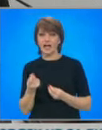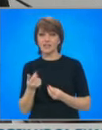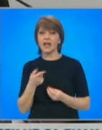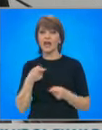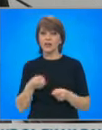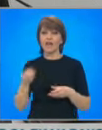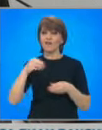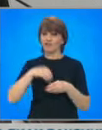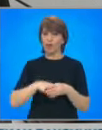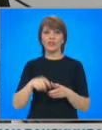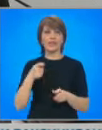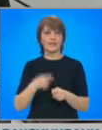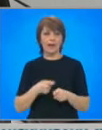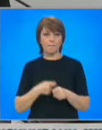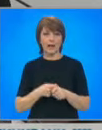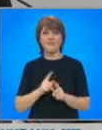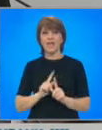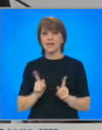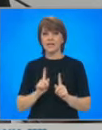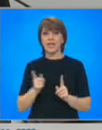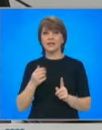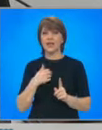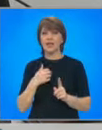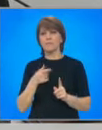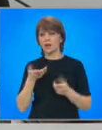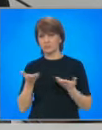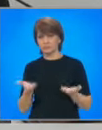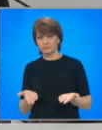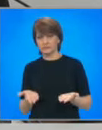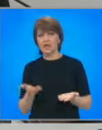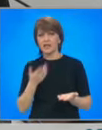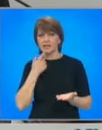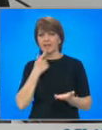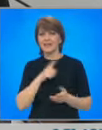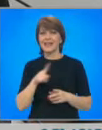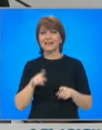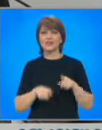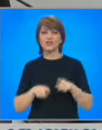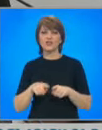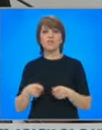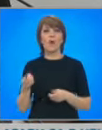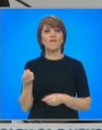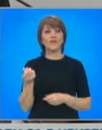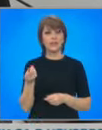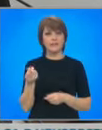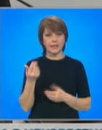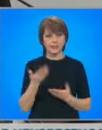да бъде създаден. Точно за да няма такъв тип дискусия, да си има независимо финансиране от фонд Радио и Телевизия.